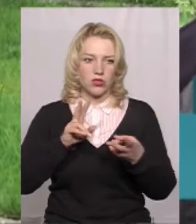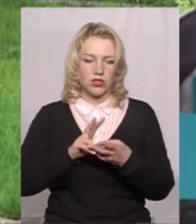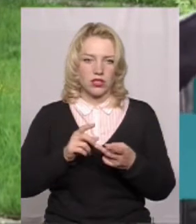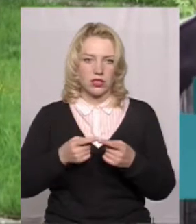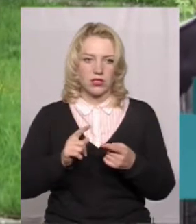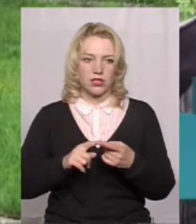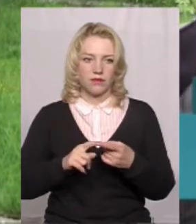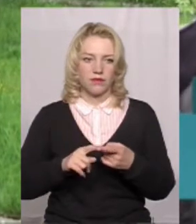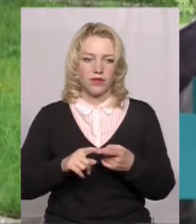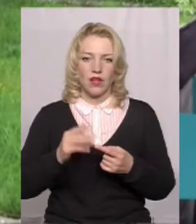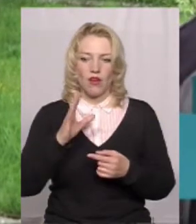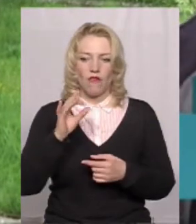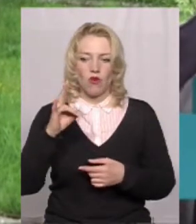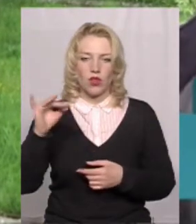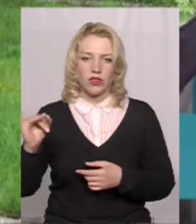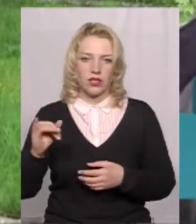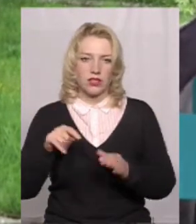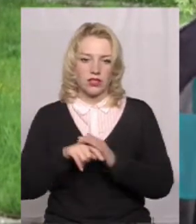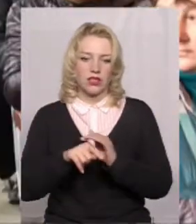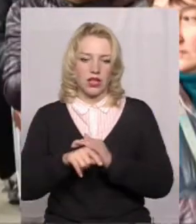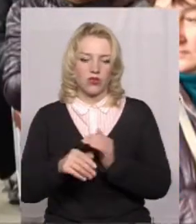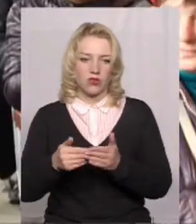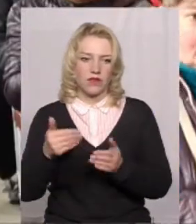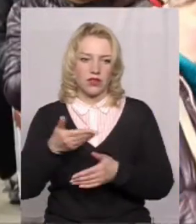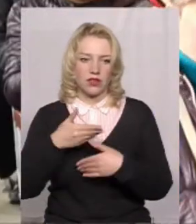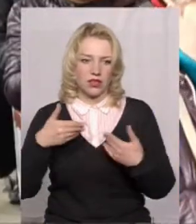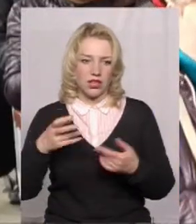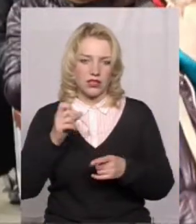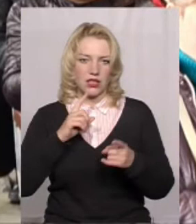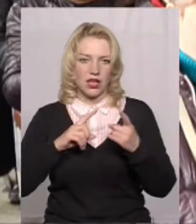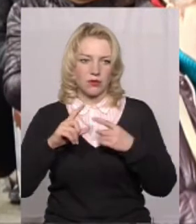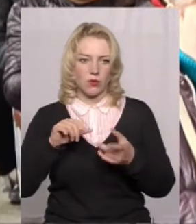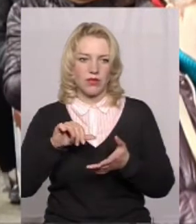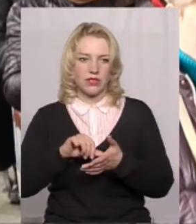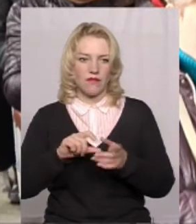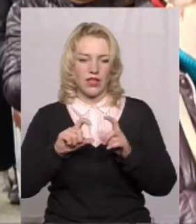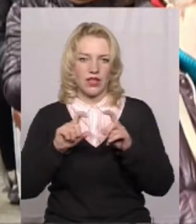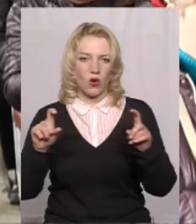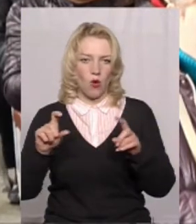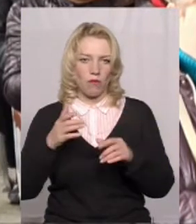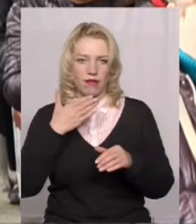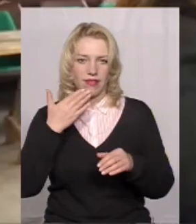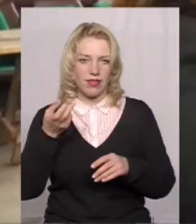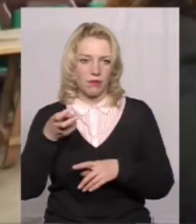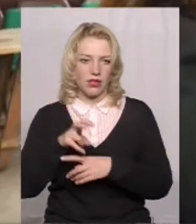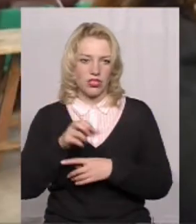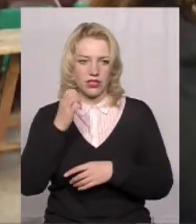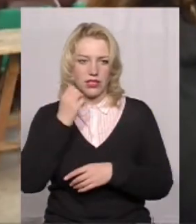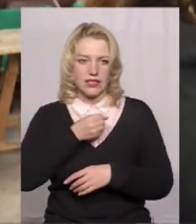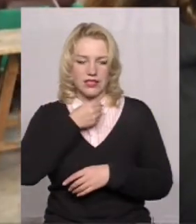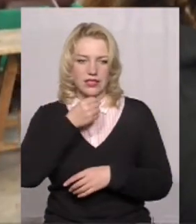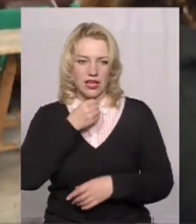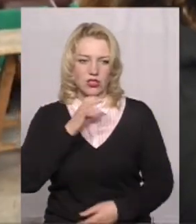другими, вони чекають від нас. На збори представники компанії не прийшли. Староста Оксана Юрейко каже,